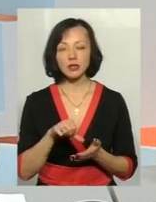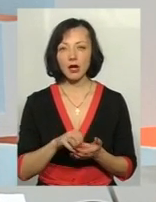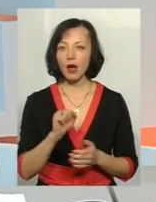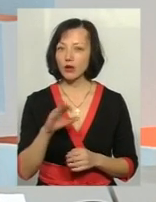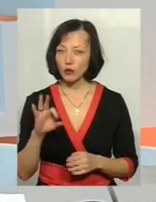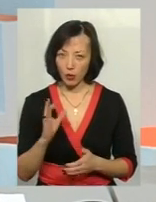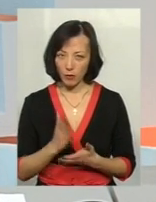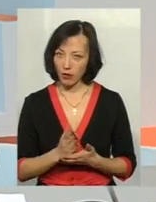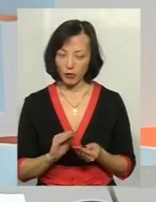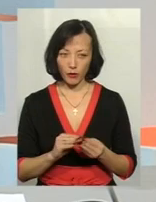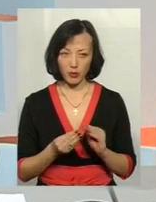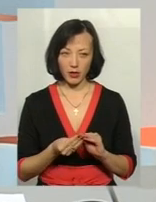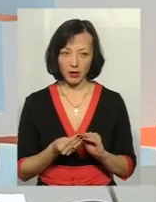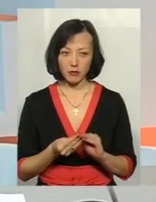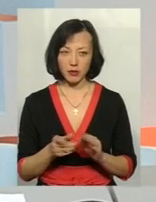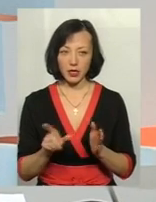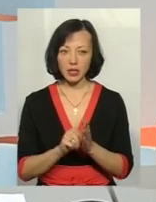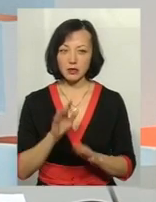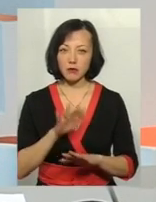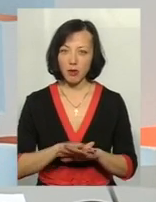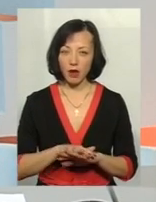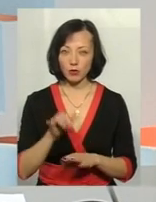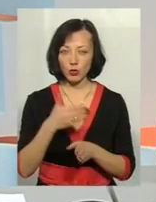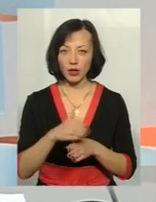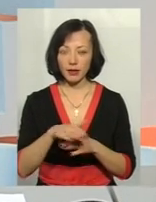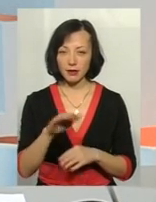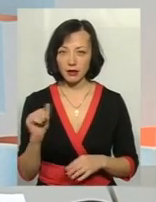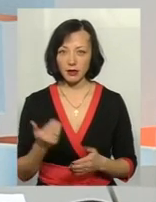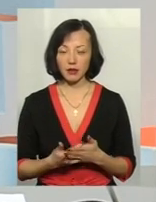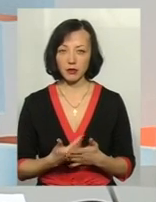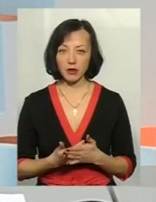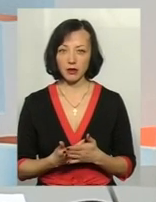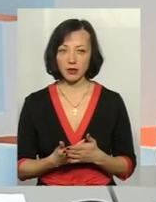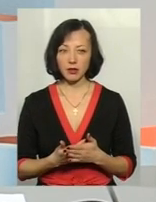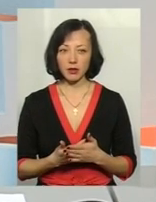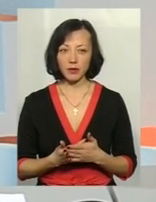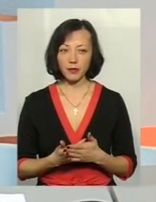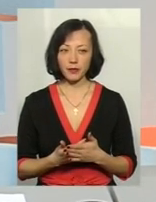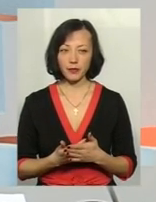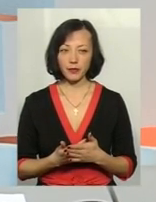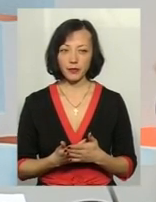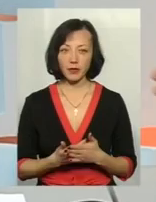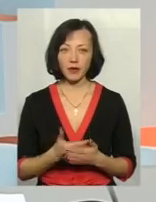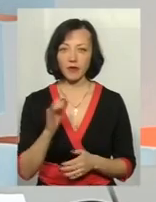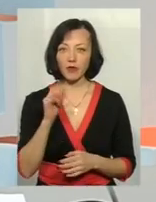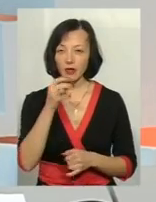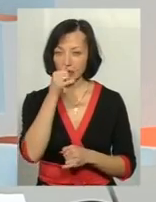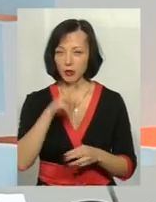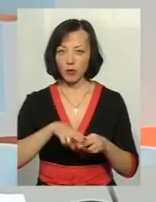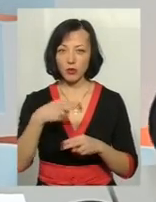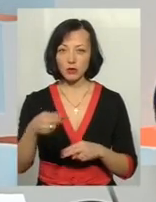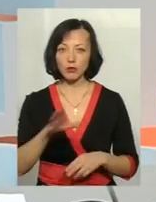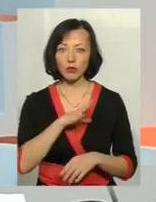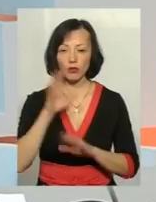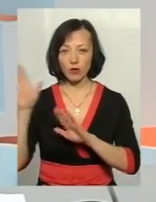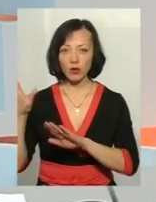мав проблеми із банком у кредиті, виконанням договору кредиту, тому що він не зміг його погасити, оскільки